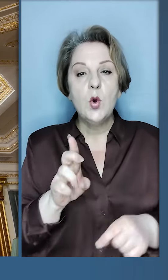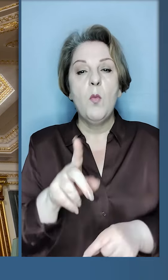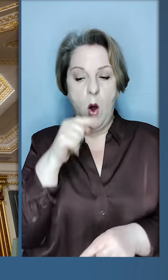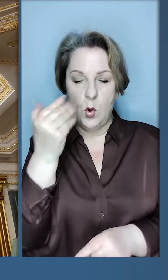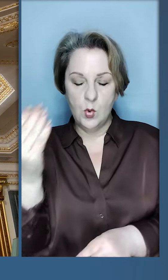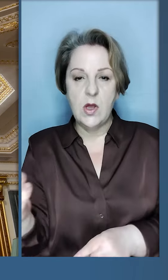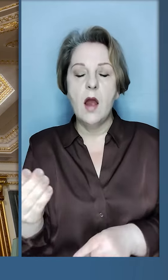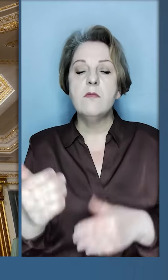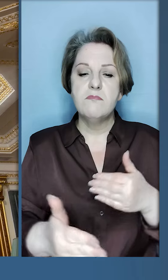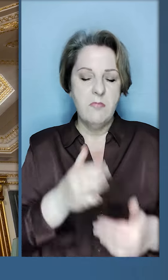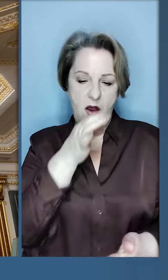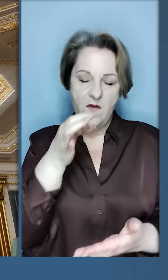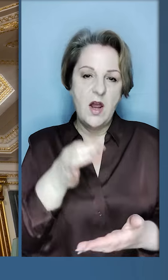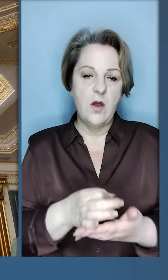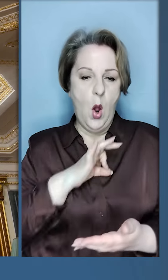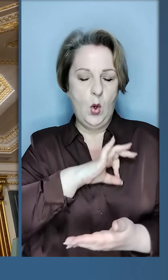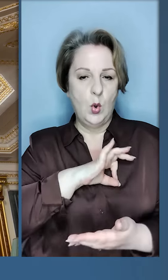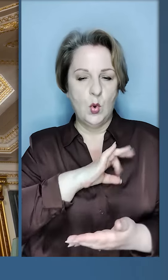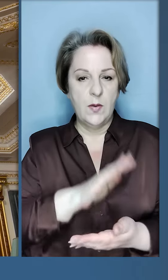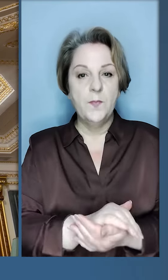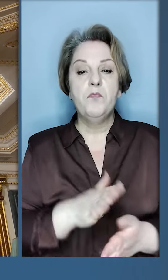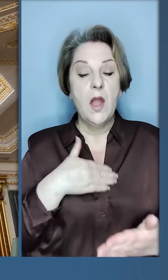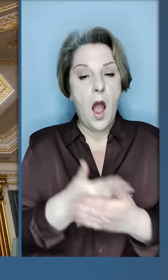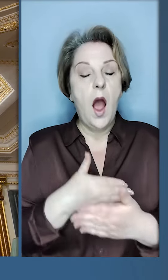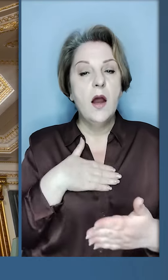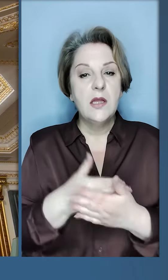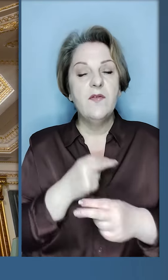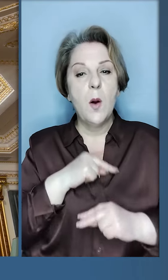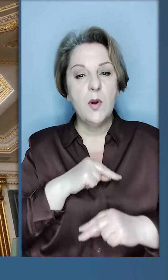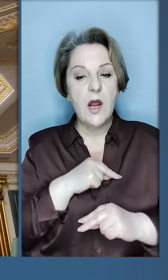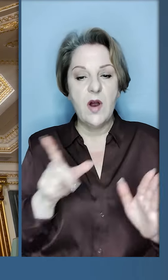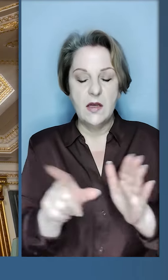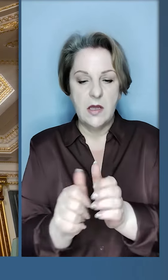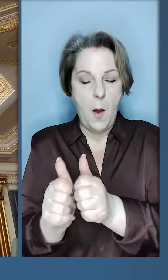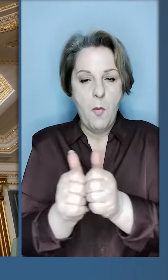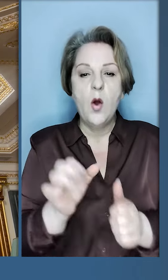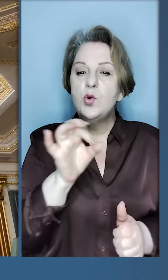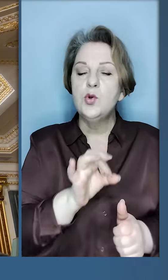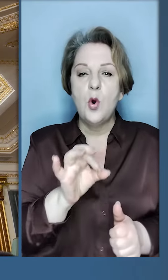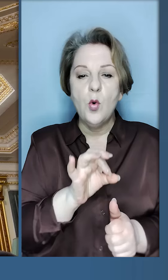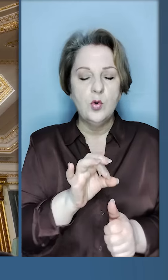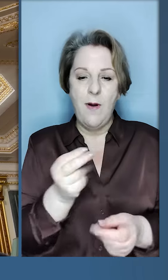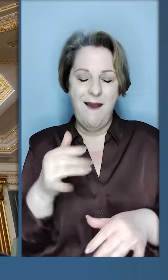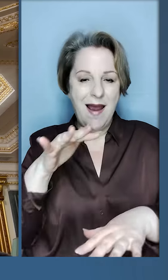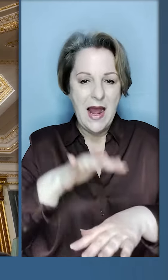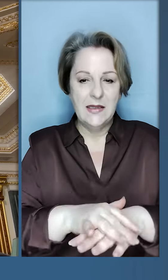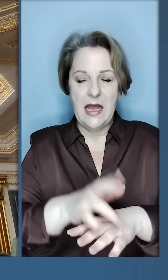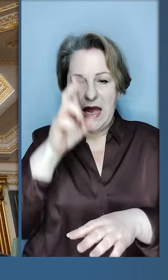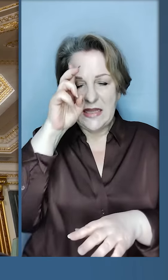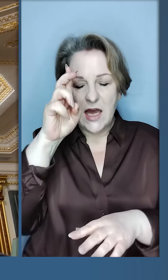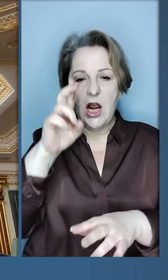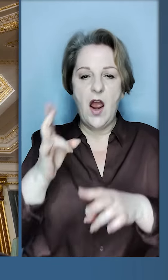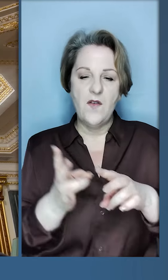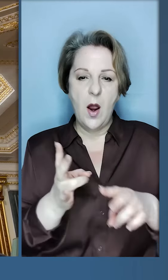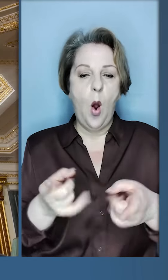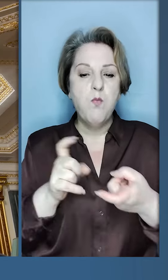і щоб Росія відповідала юридично. Активно працюємо з партнерами щодо активів держави